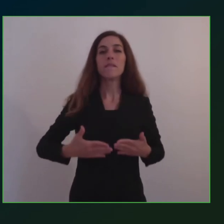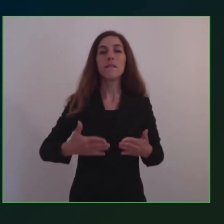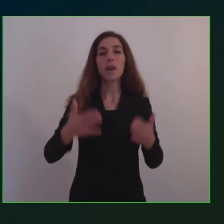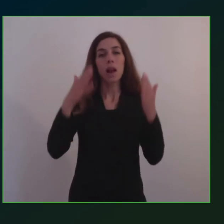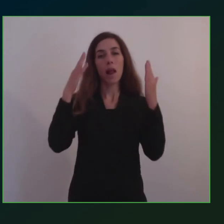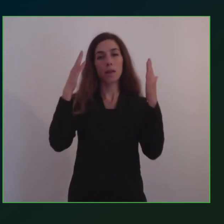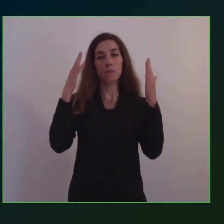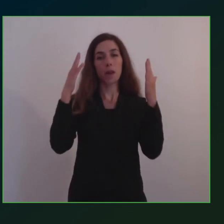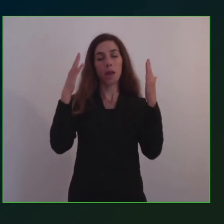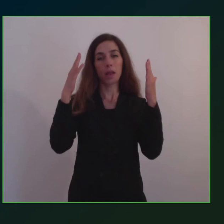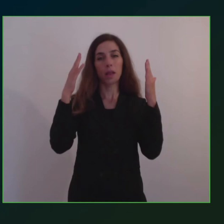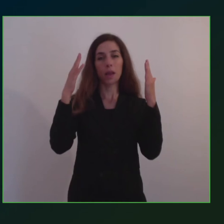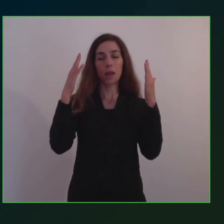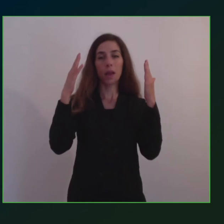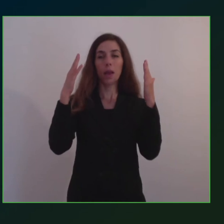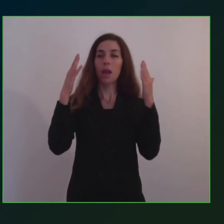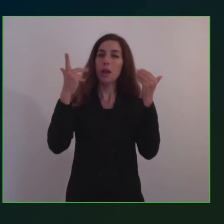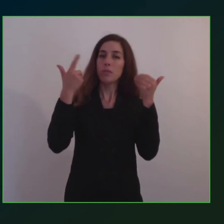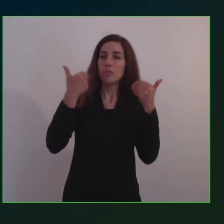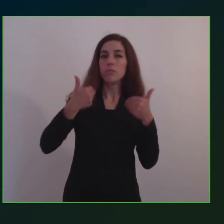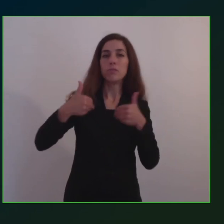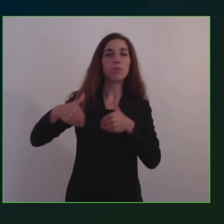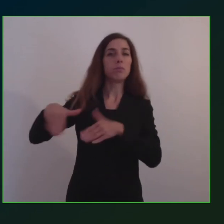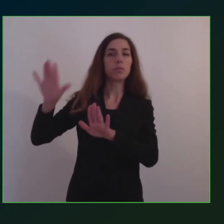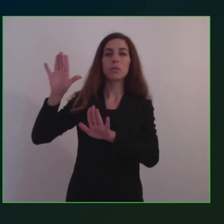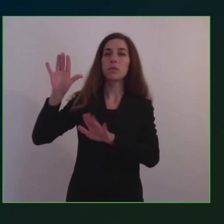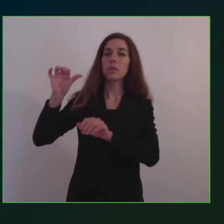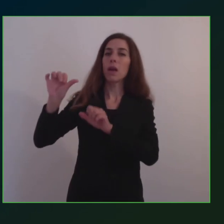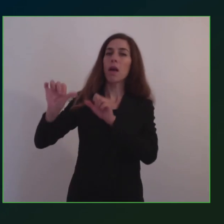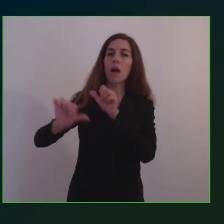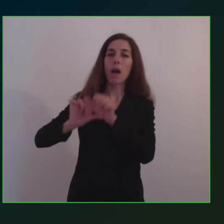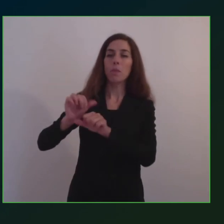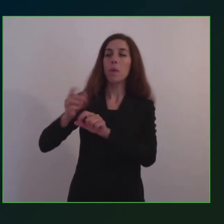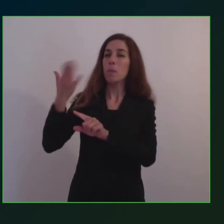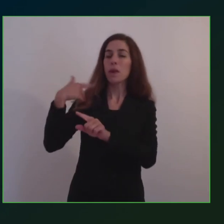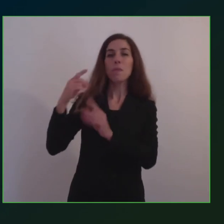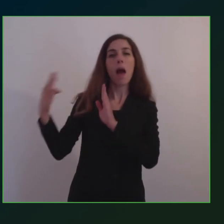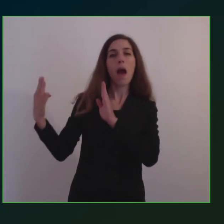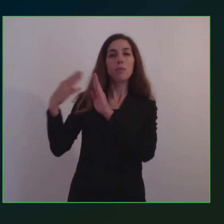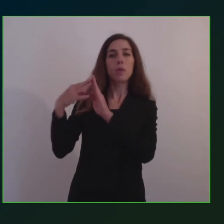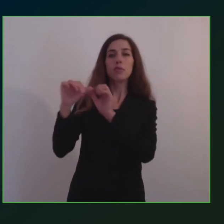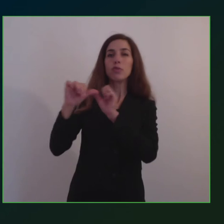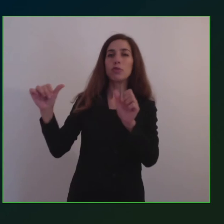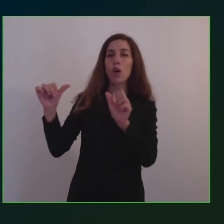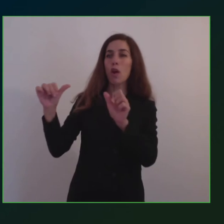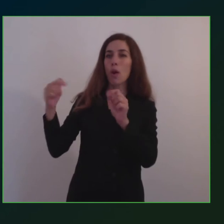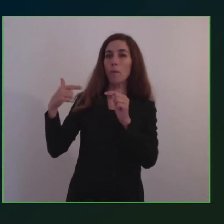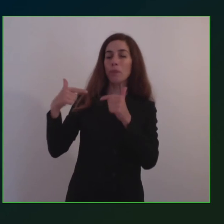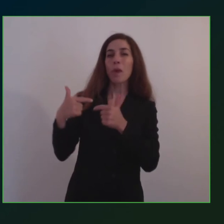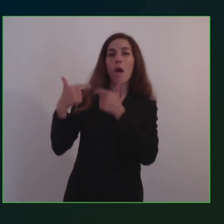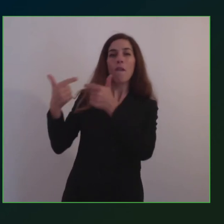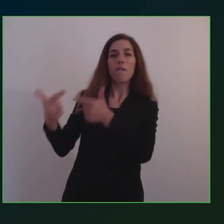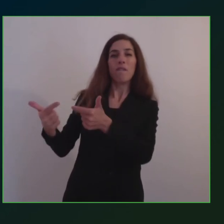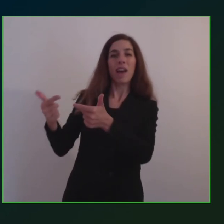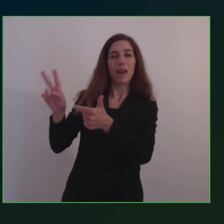un approccio che era tutto un approccio impostato sull'offerta per provare ad animare